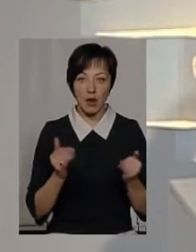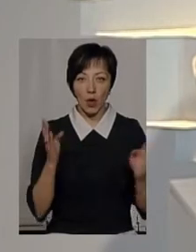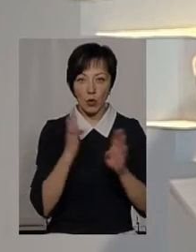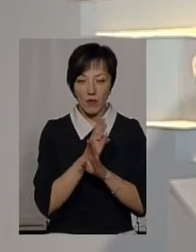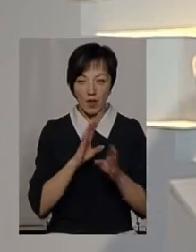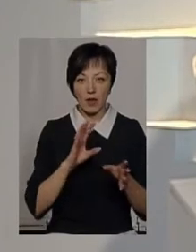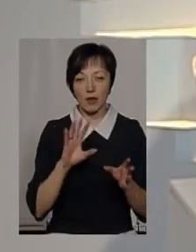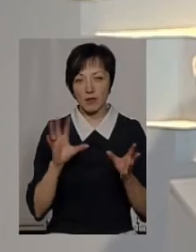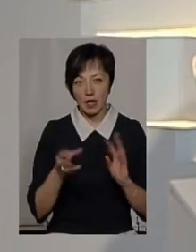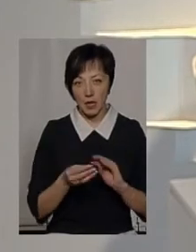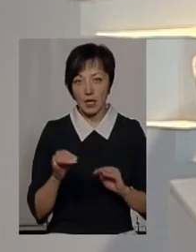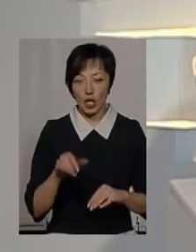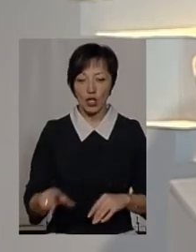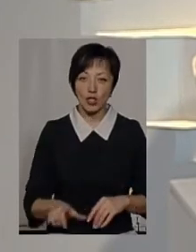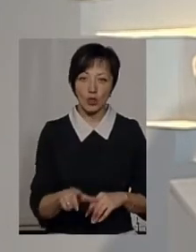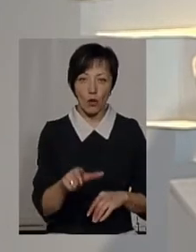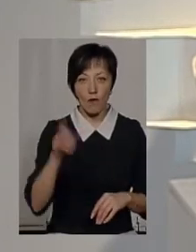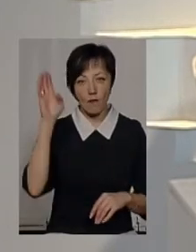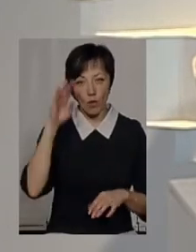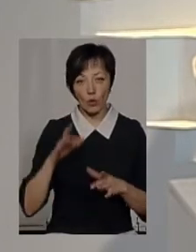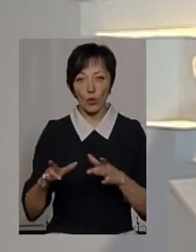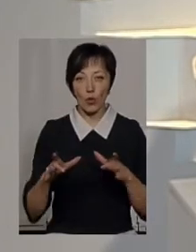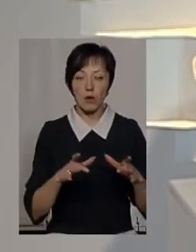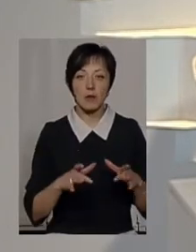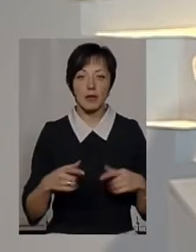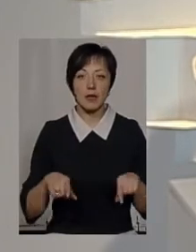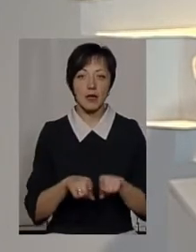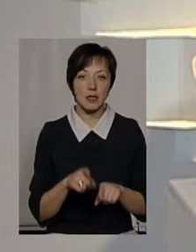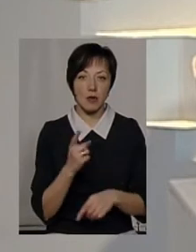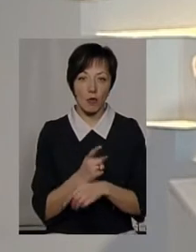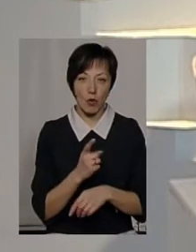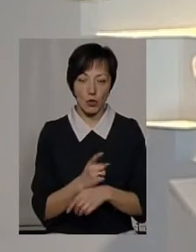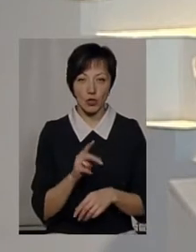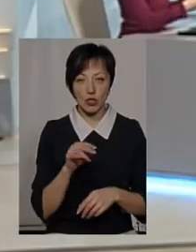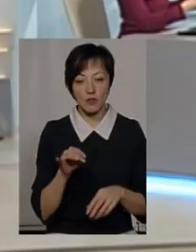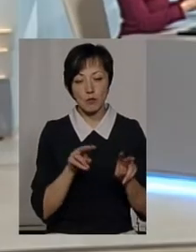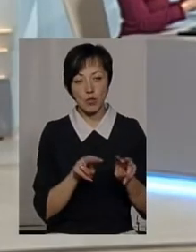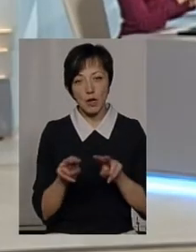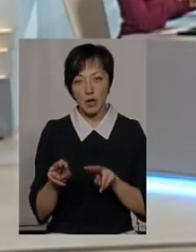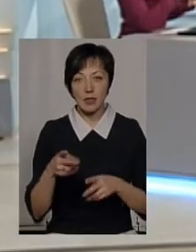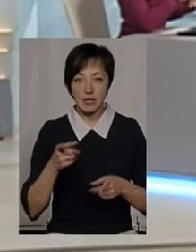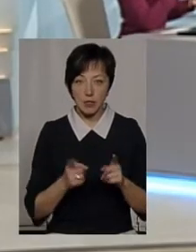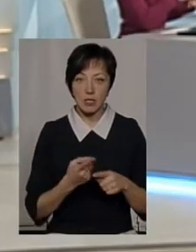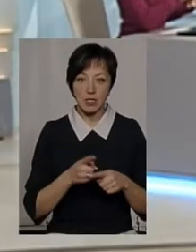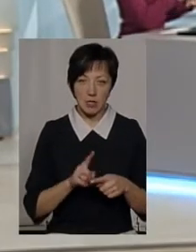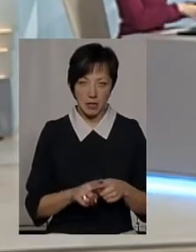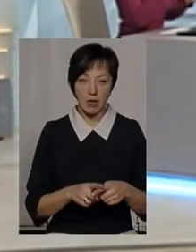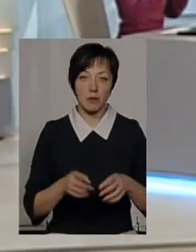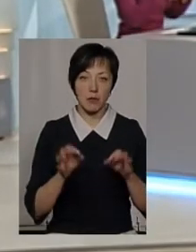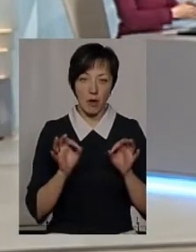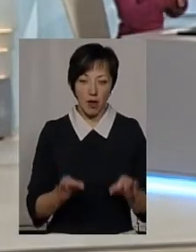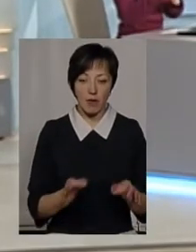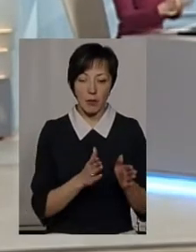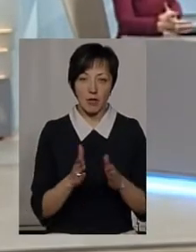довкілля, взагалі для річок, водойм, от такі от заборони. Чи ви спостерігаєте, чи дійсно це дієвий